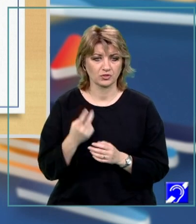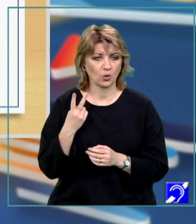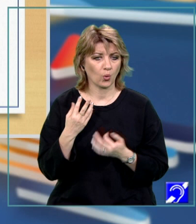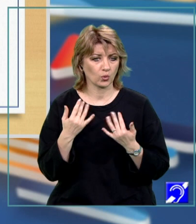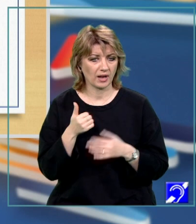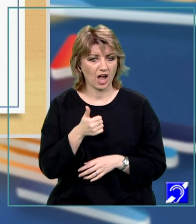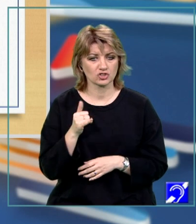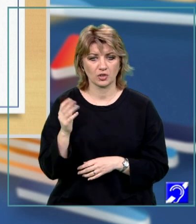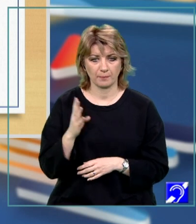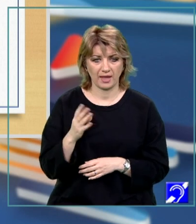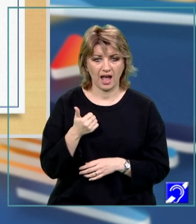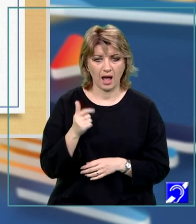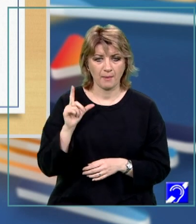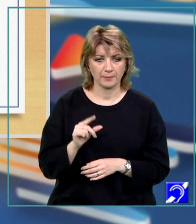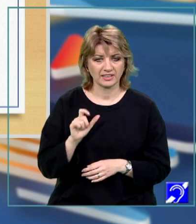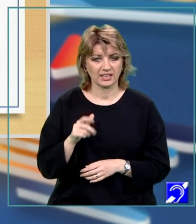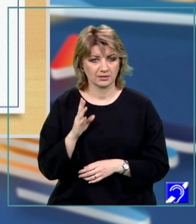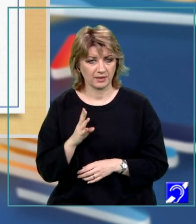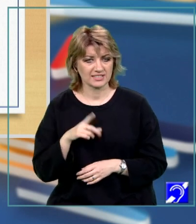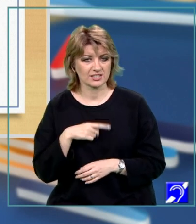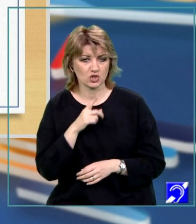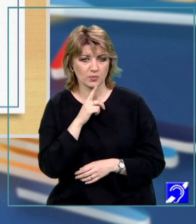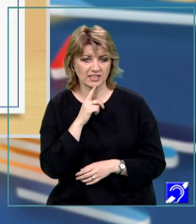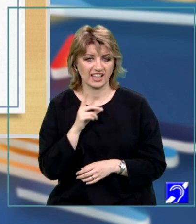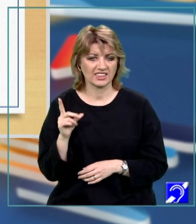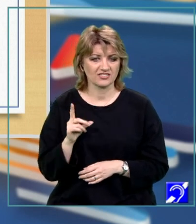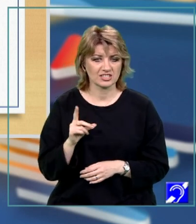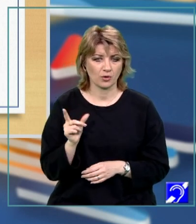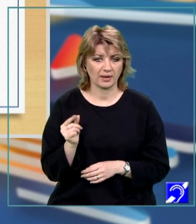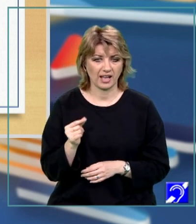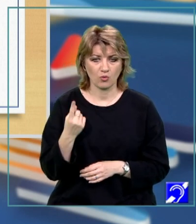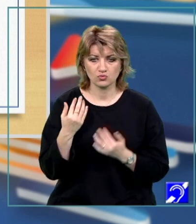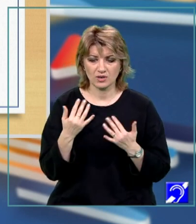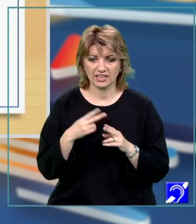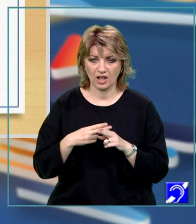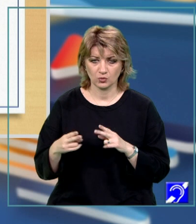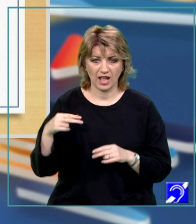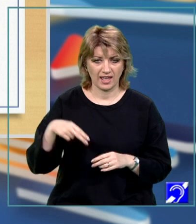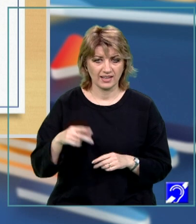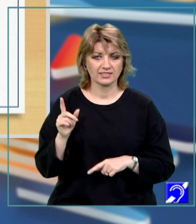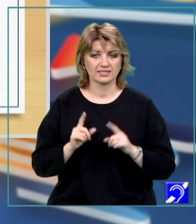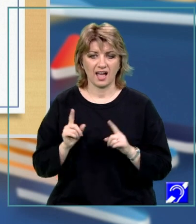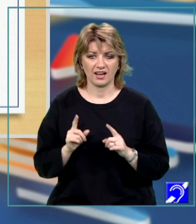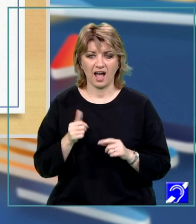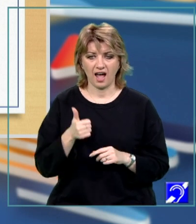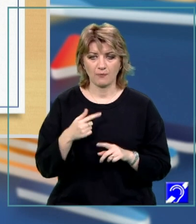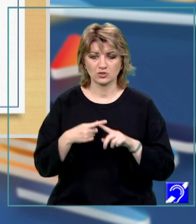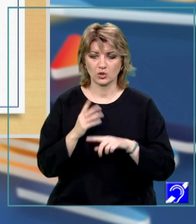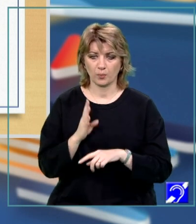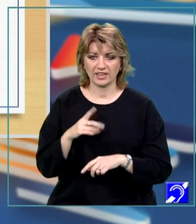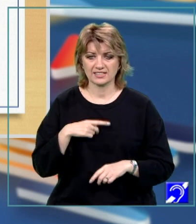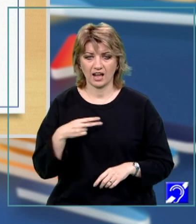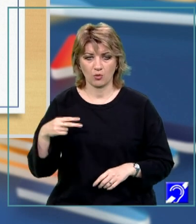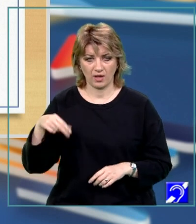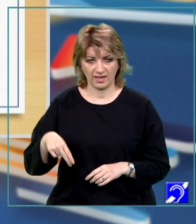numere A și B, cu A mai mic decât B, sunt numite divizori perechii a unui număr natural N, dacă A înmulțit cu B